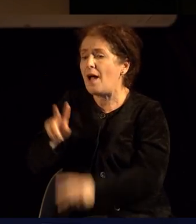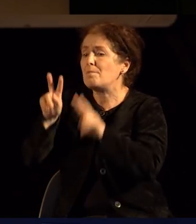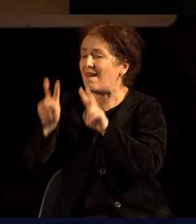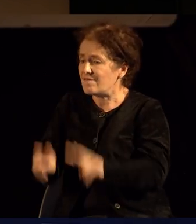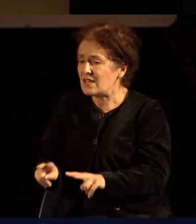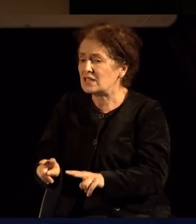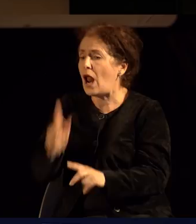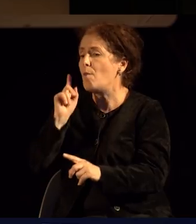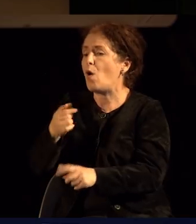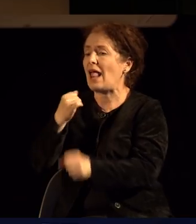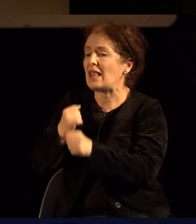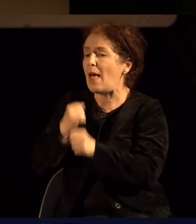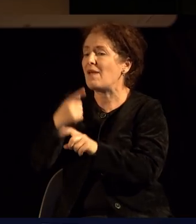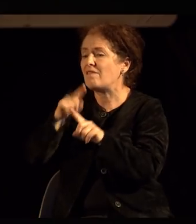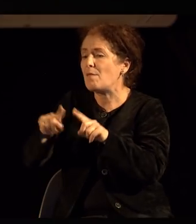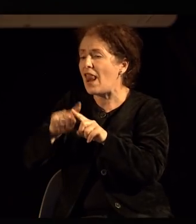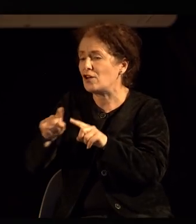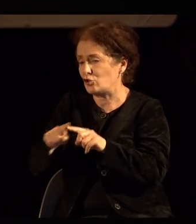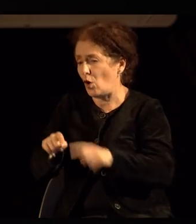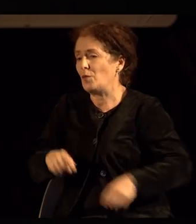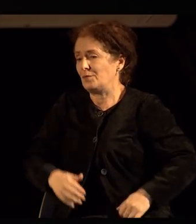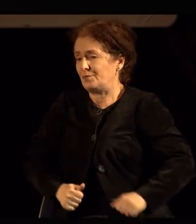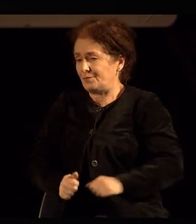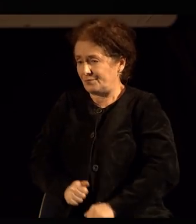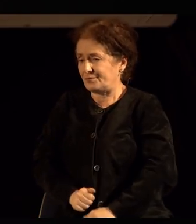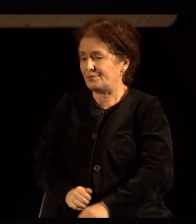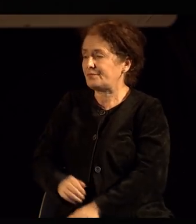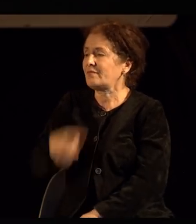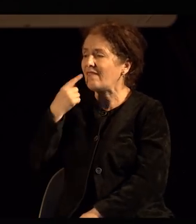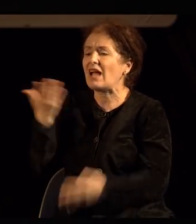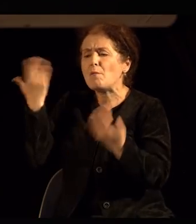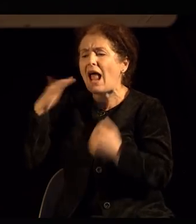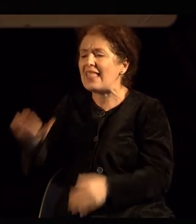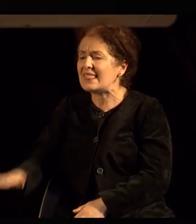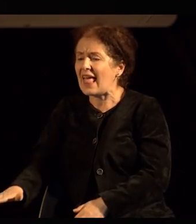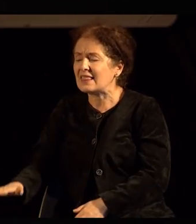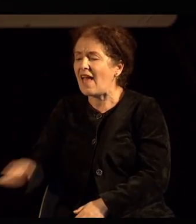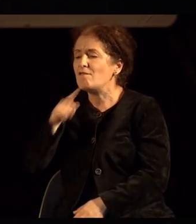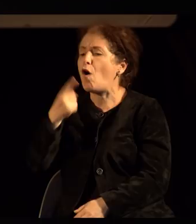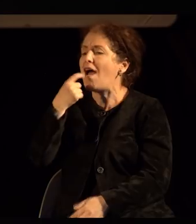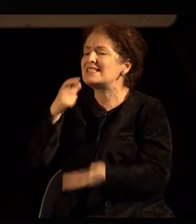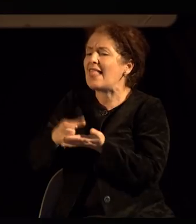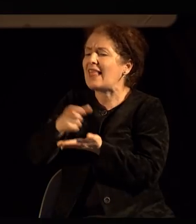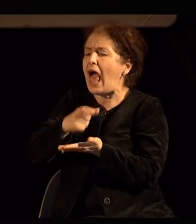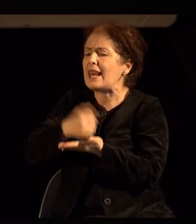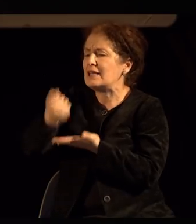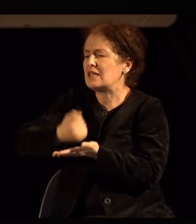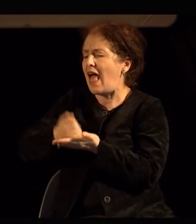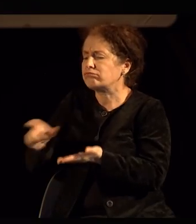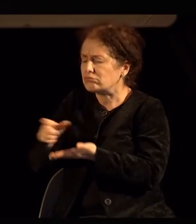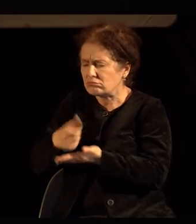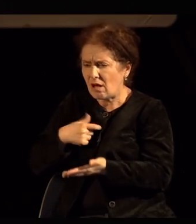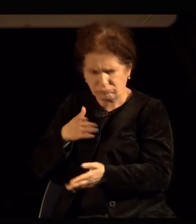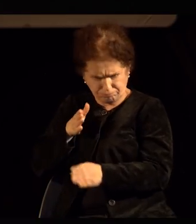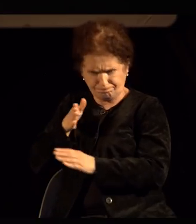морам да направам нешто. И едноставно, како детенце во сладкарница, се впуштив да